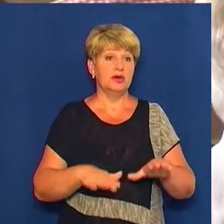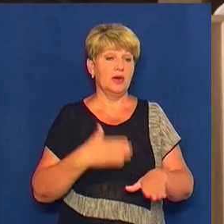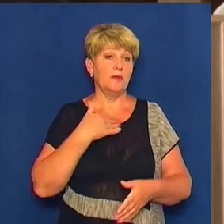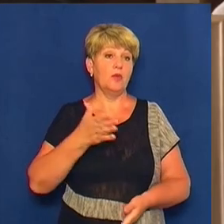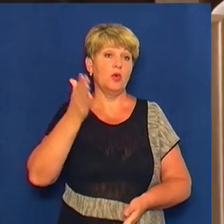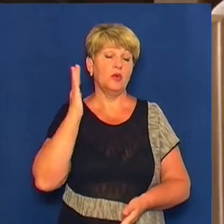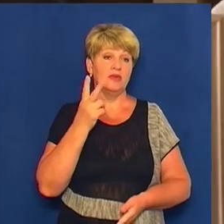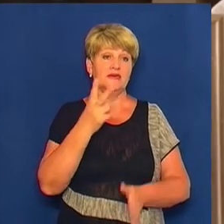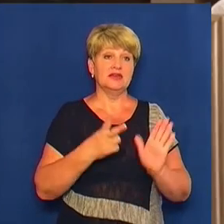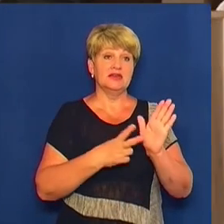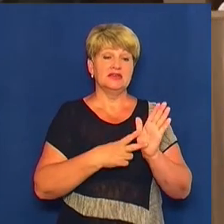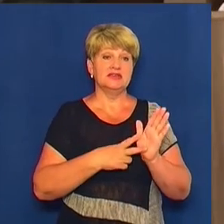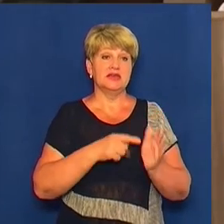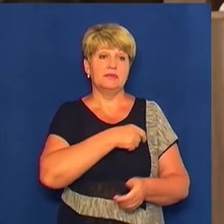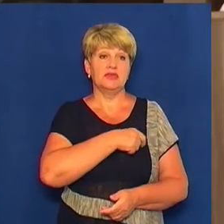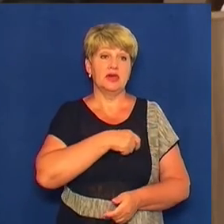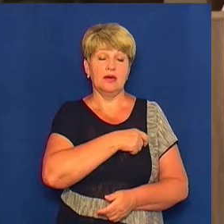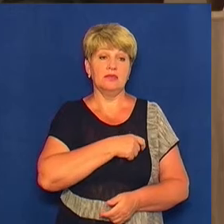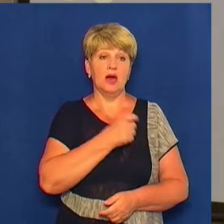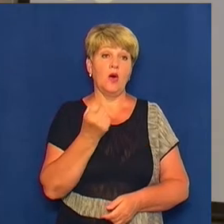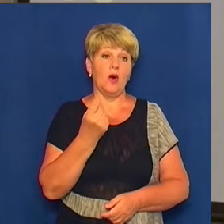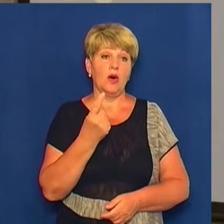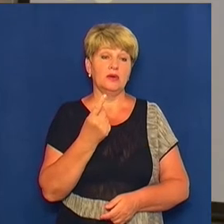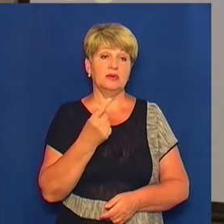27 депутатів, 11 утрималось.